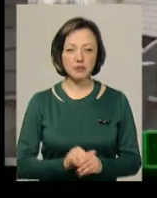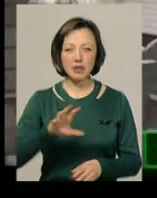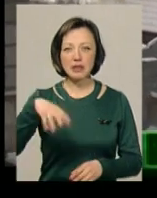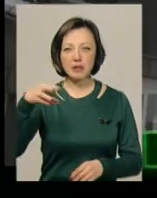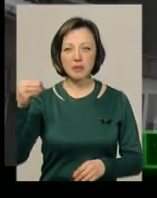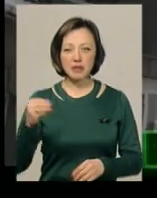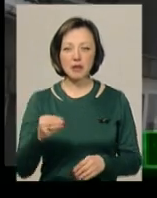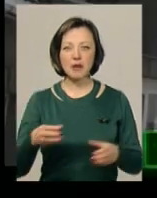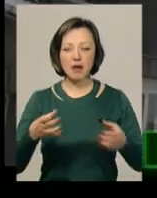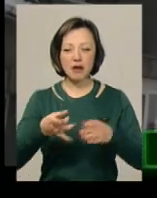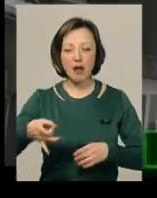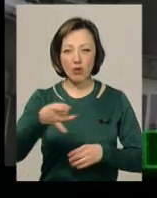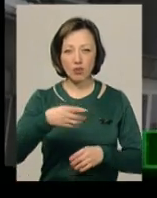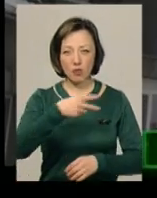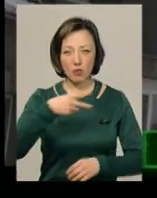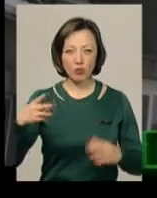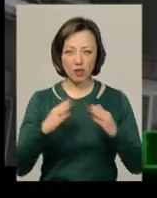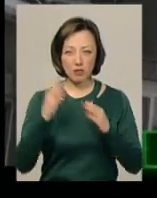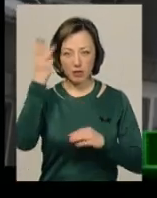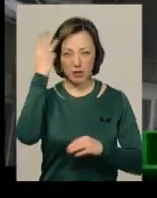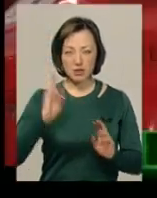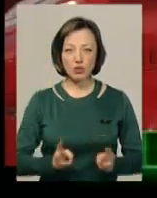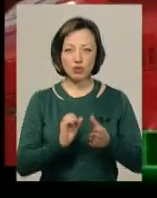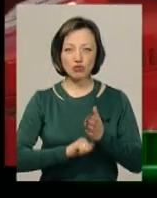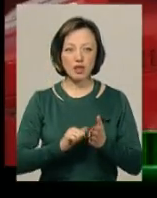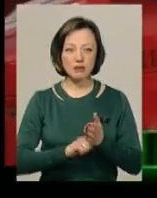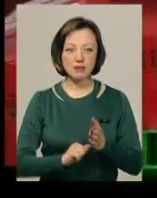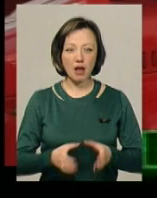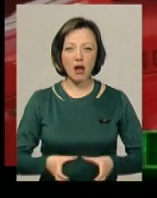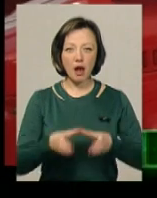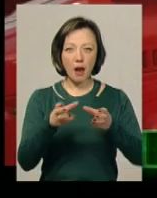дивокрай. Двоповерховий будинок у Хмельницькому загорівся через камін.